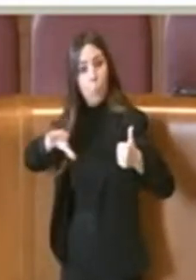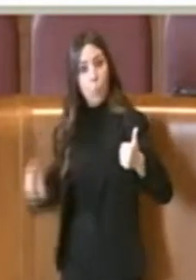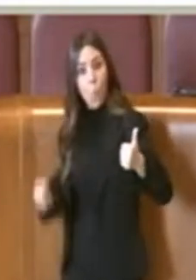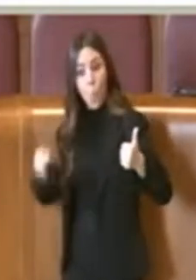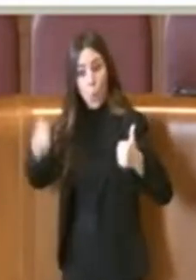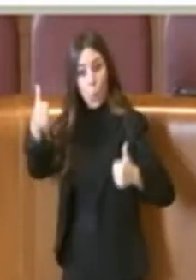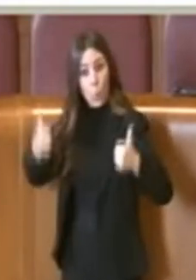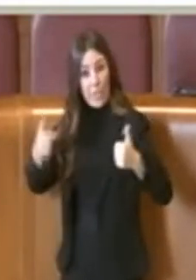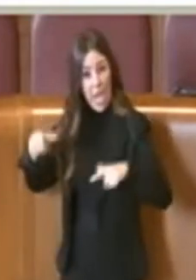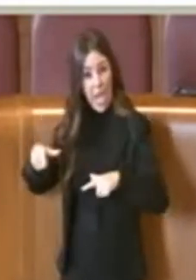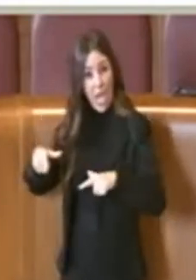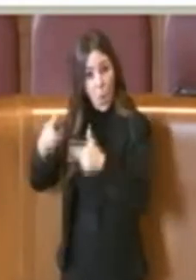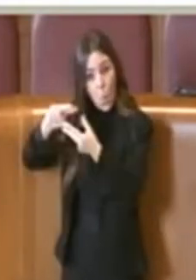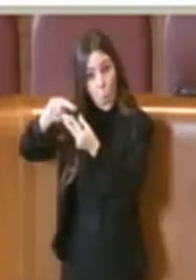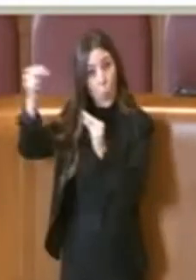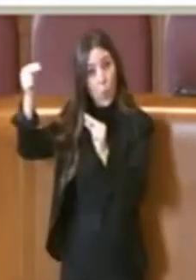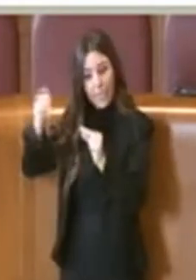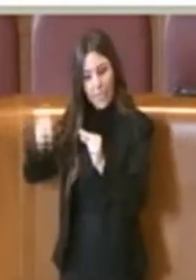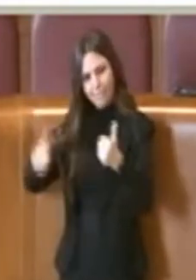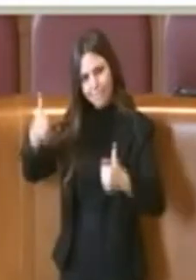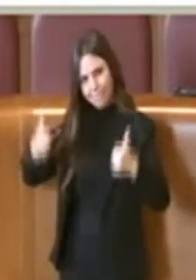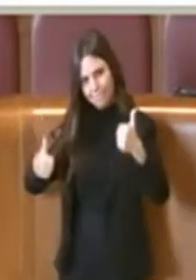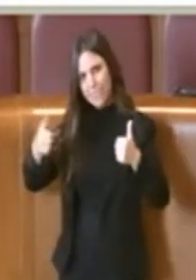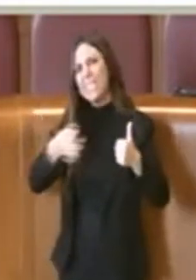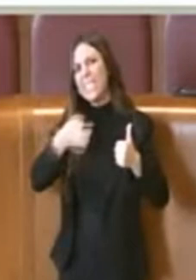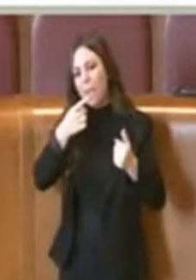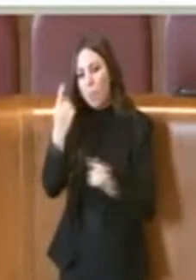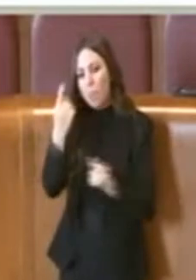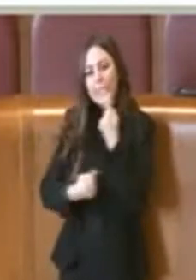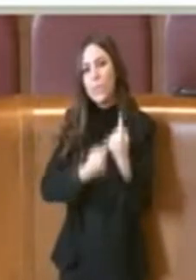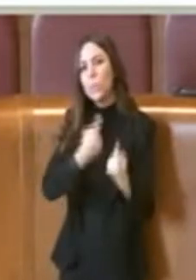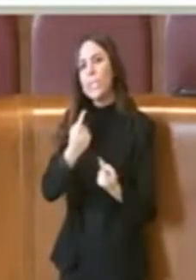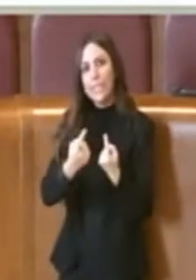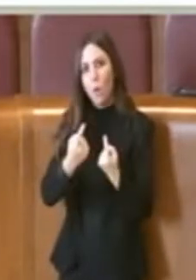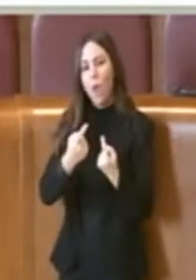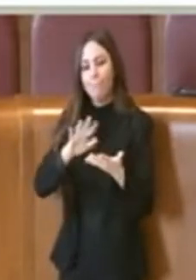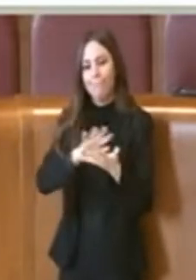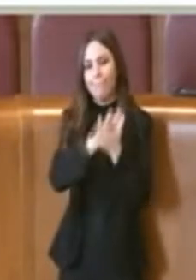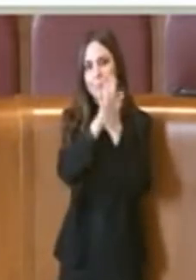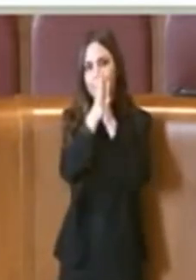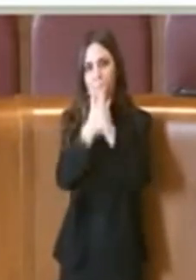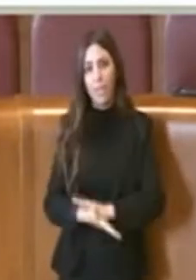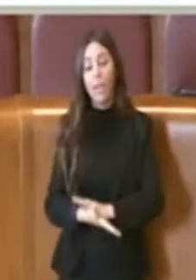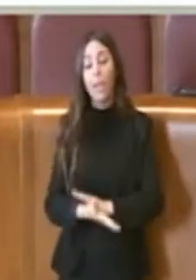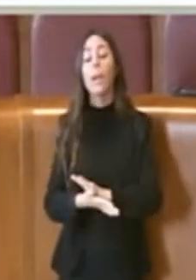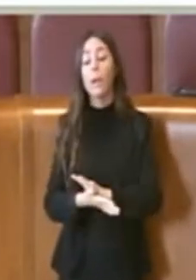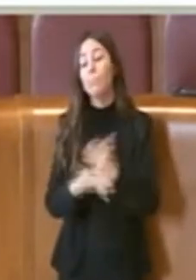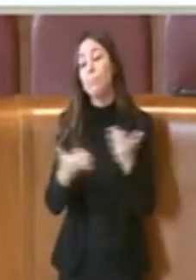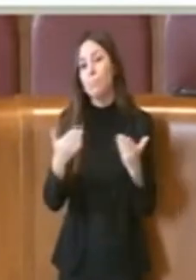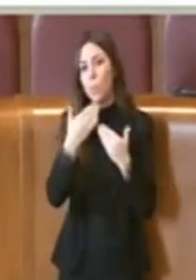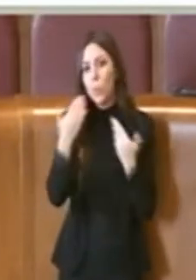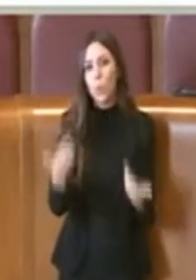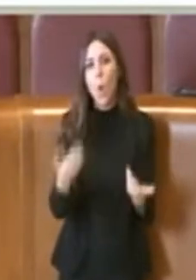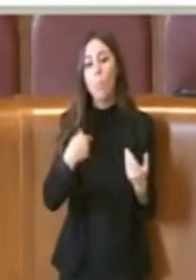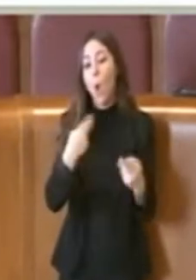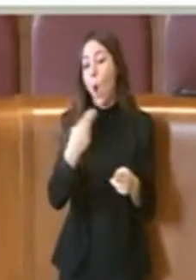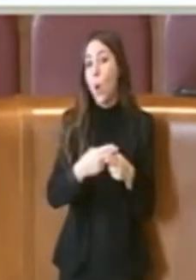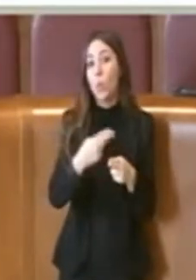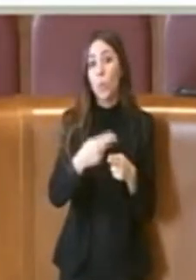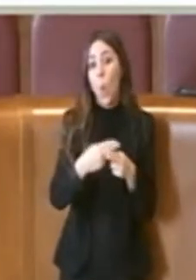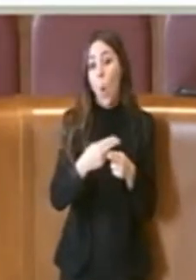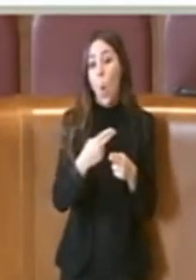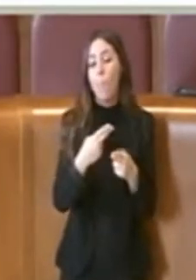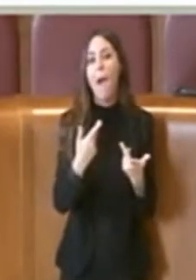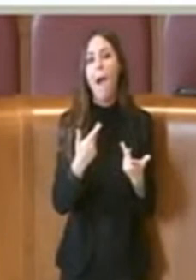agli ulivi, perciò insomma è un fenomeno impattante, un fenomeno devastante che Roma è ovvio da sola non può